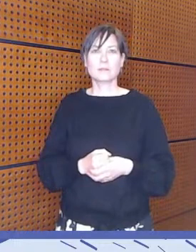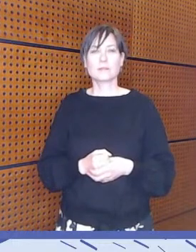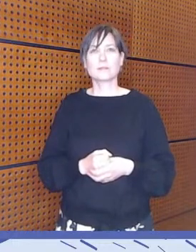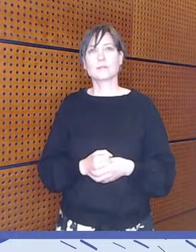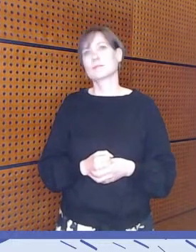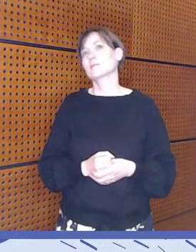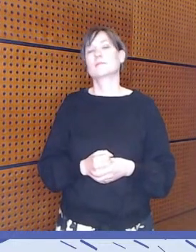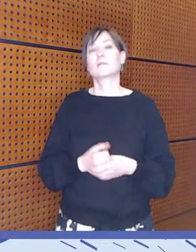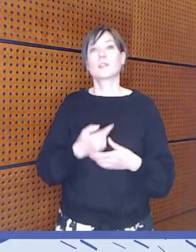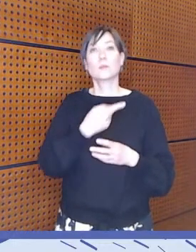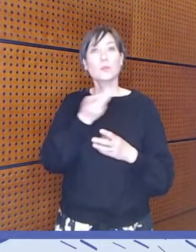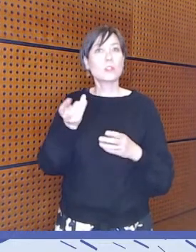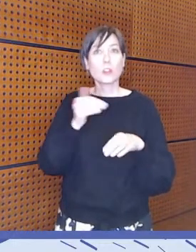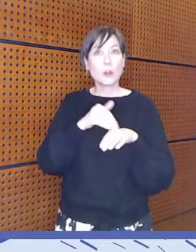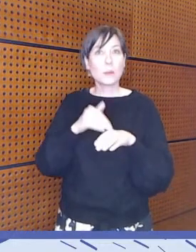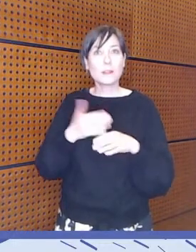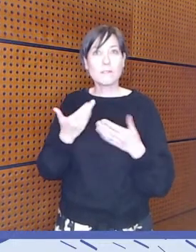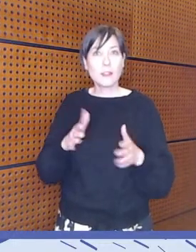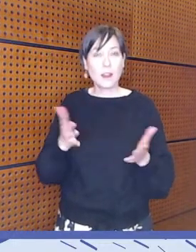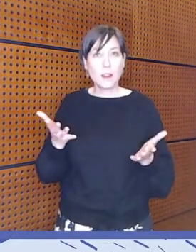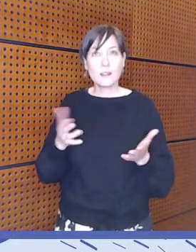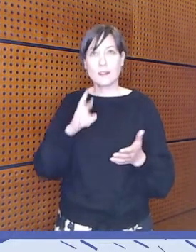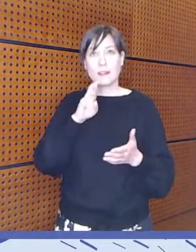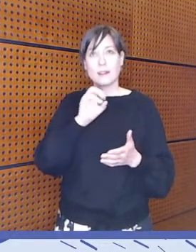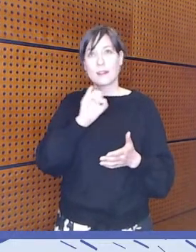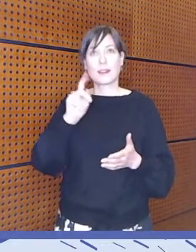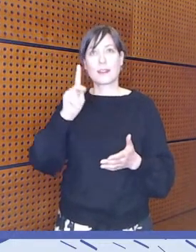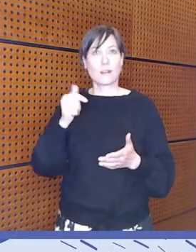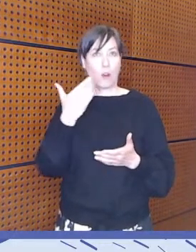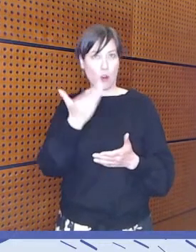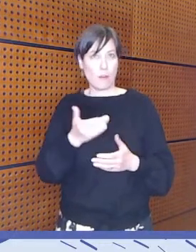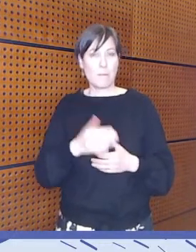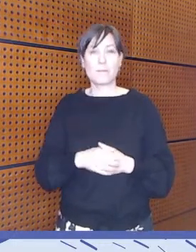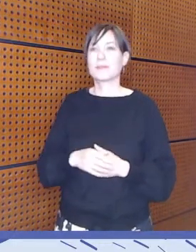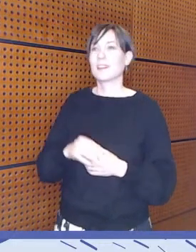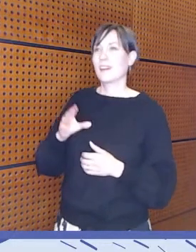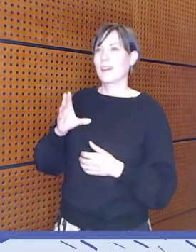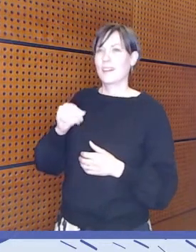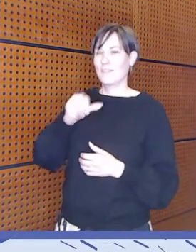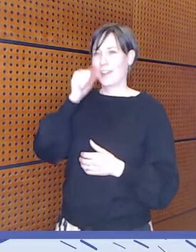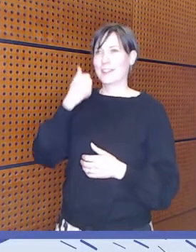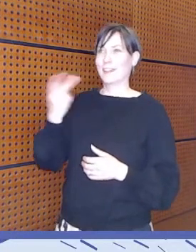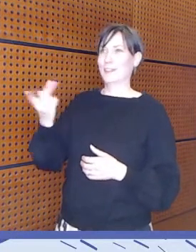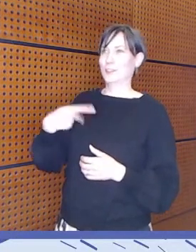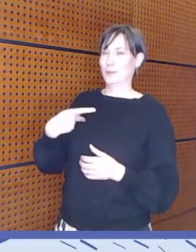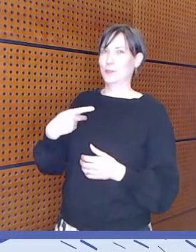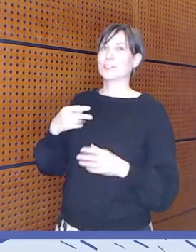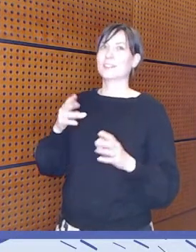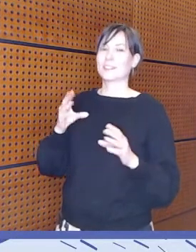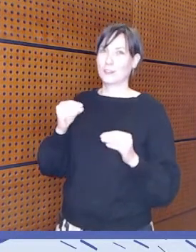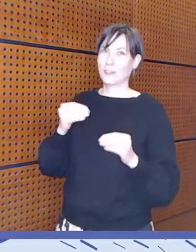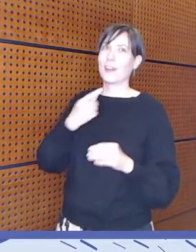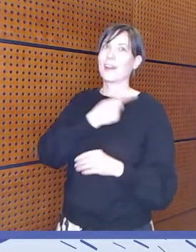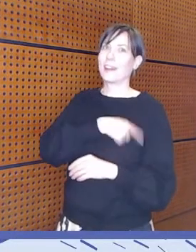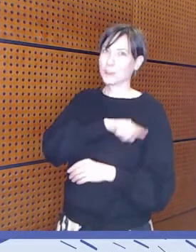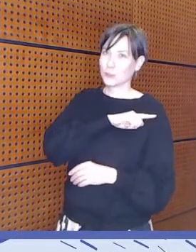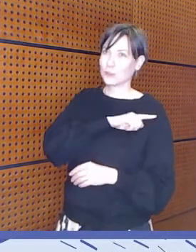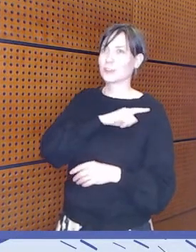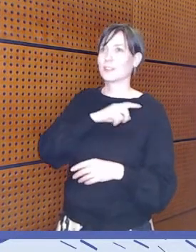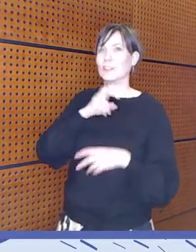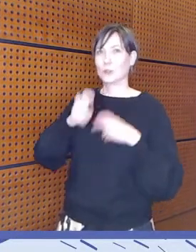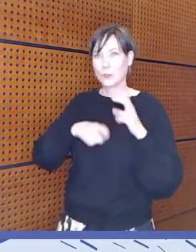kommentteja vielä? Riika, ole hyvä. Joo, tämä oli aika vaikea kysymys. Kyllä ne resurssit ja tutkimus